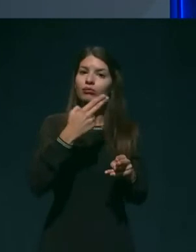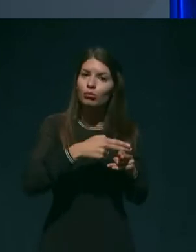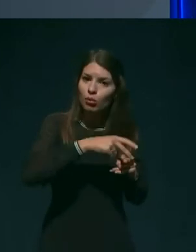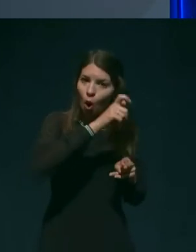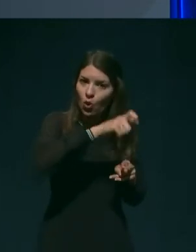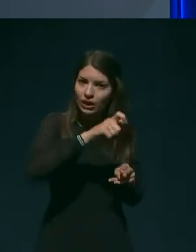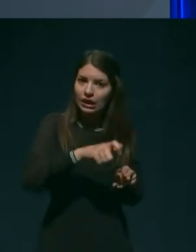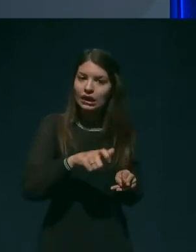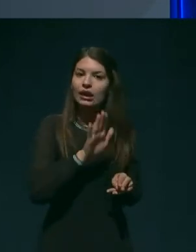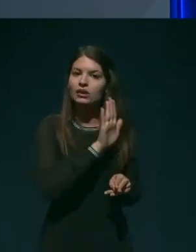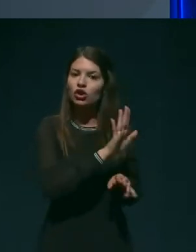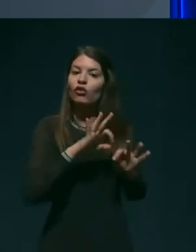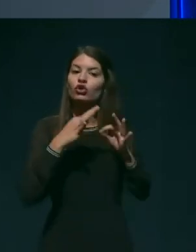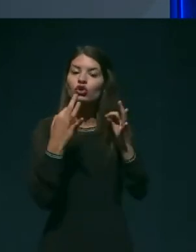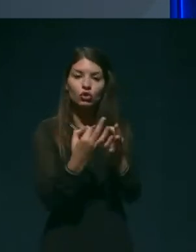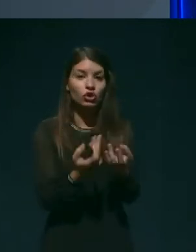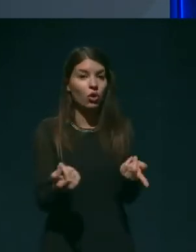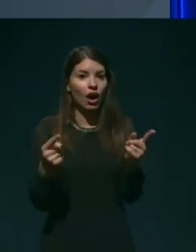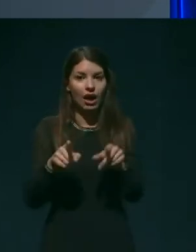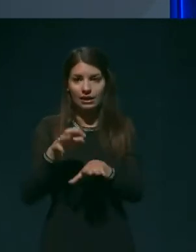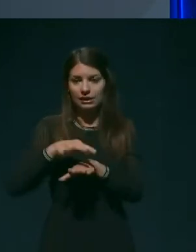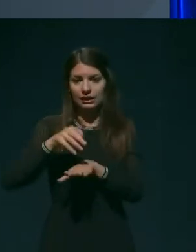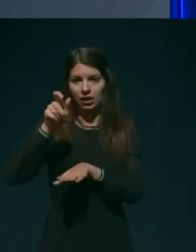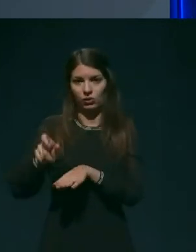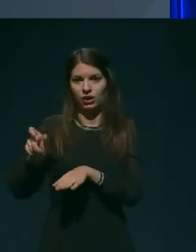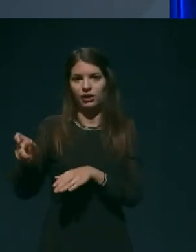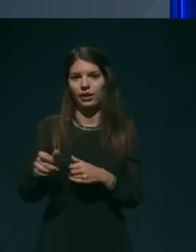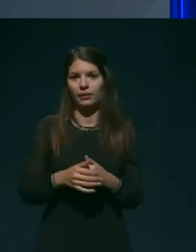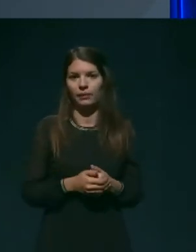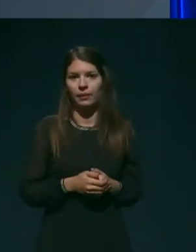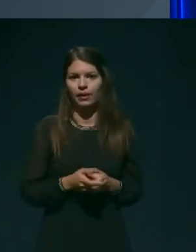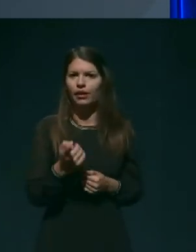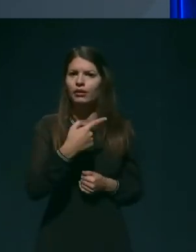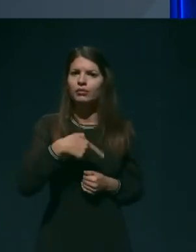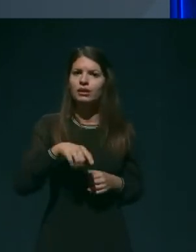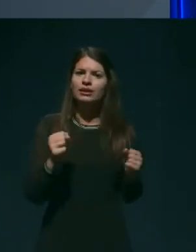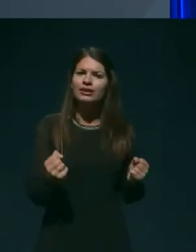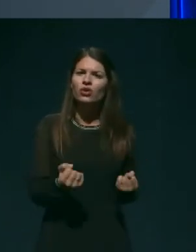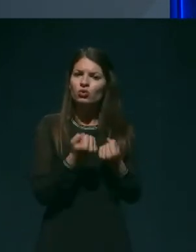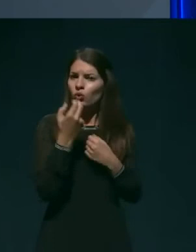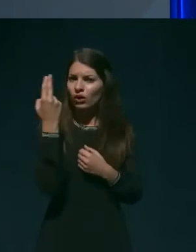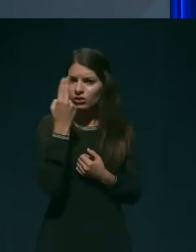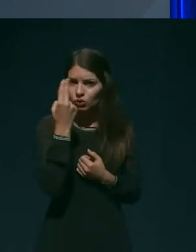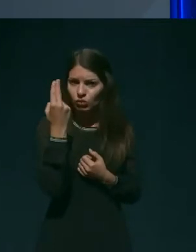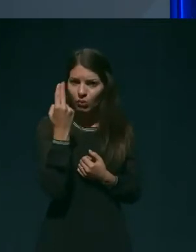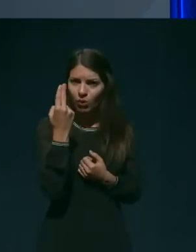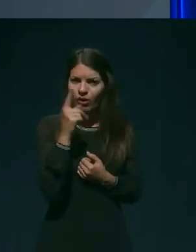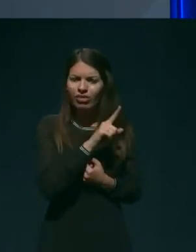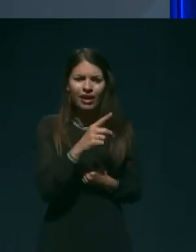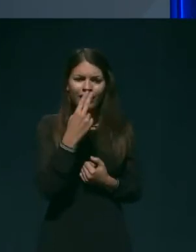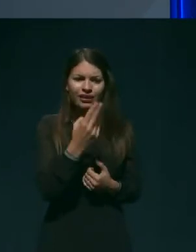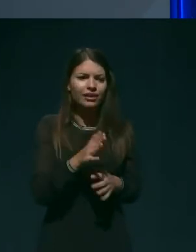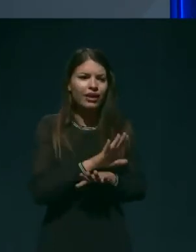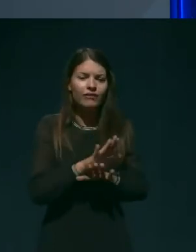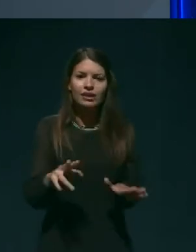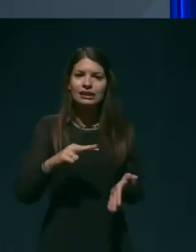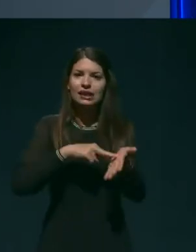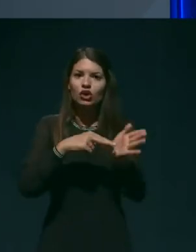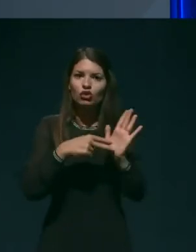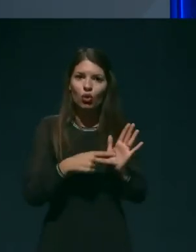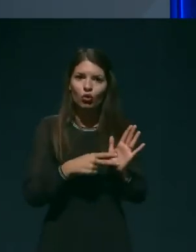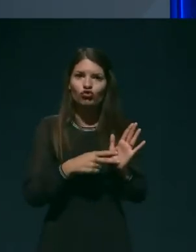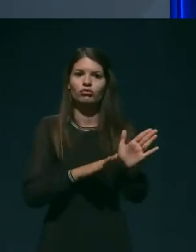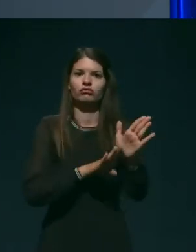kakor tudi za zdravnike. Težko je namreč razumeti, da ne glede na vz tehnološki napredek medicine,